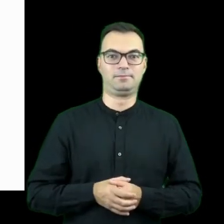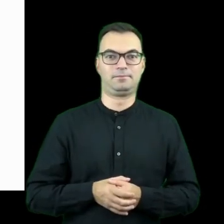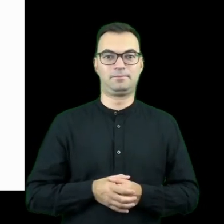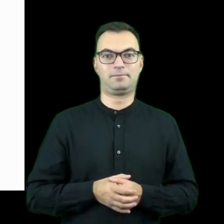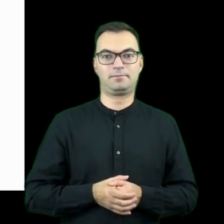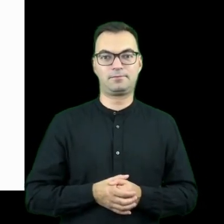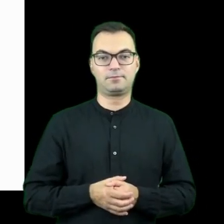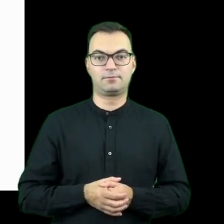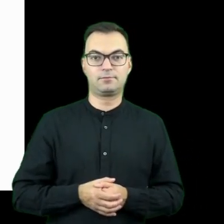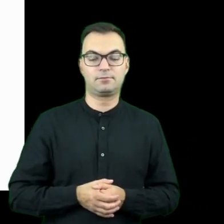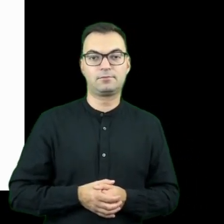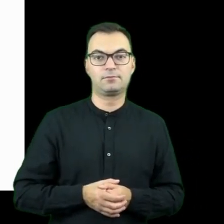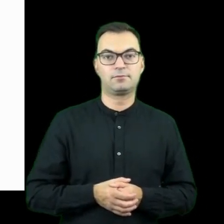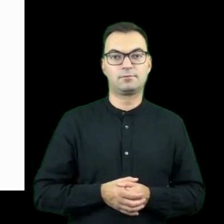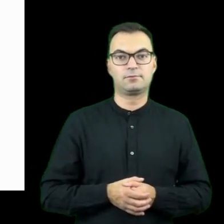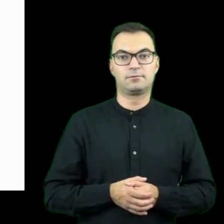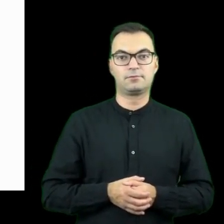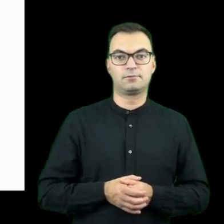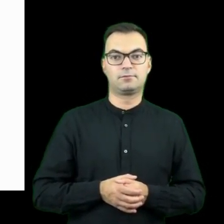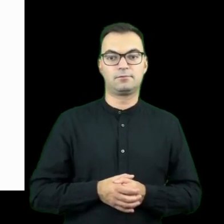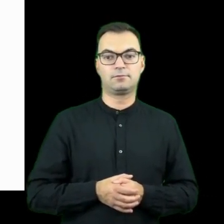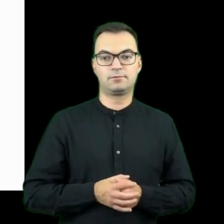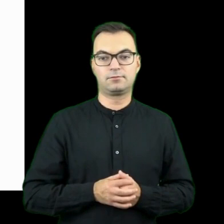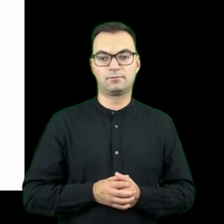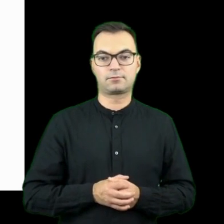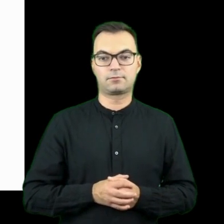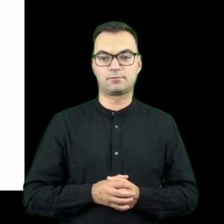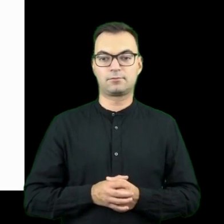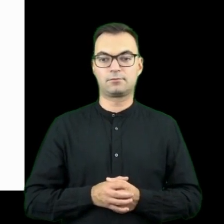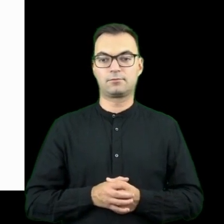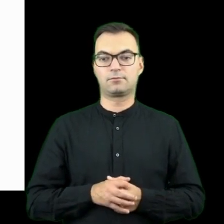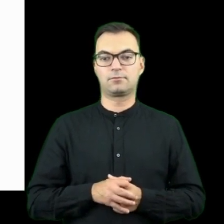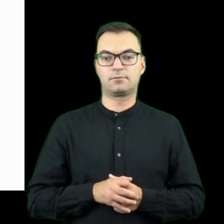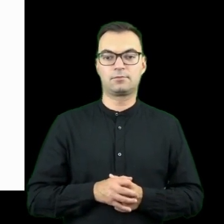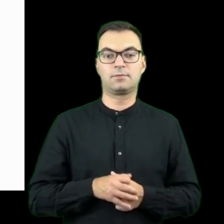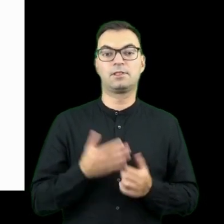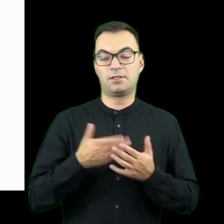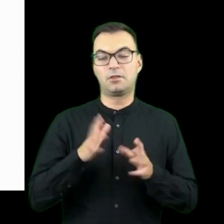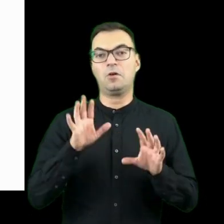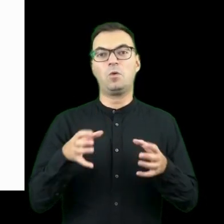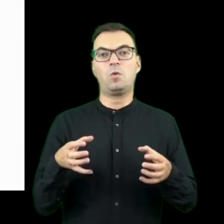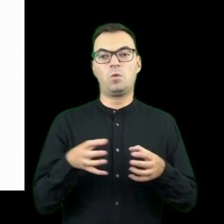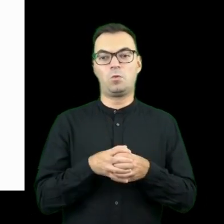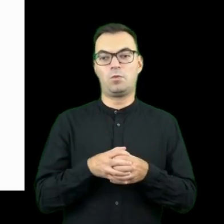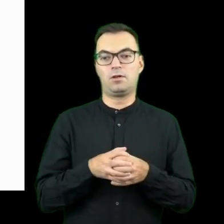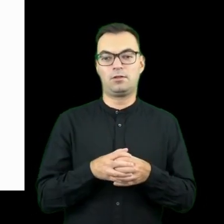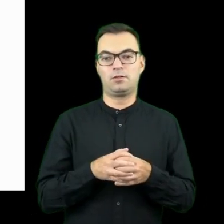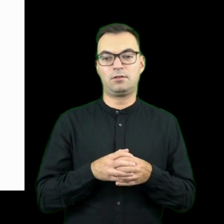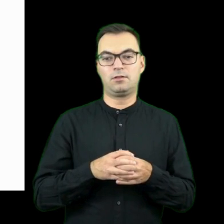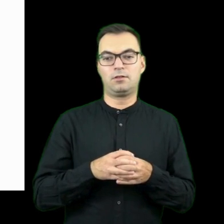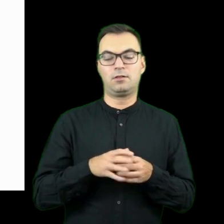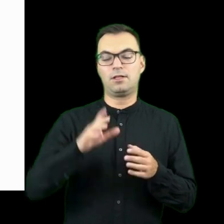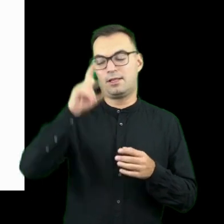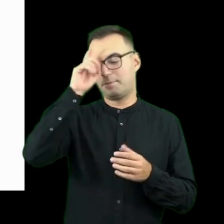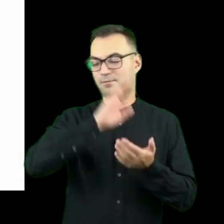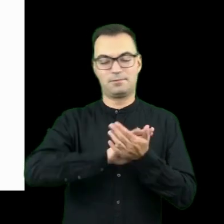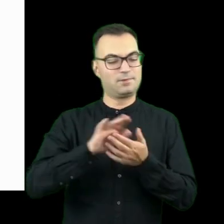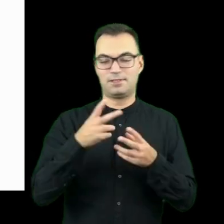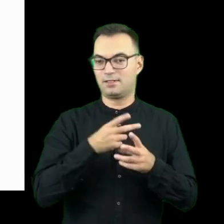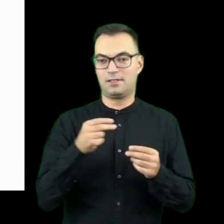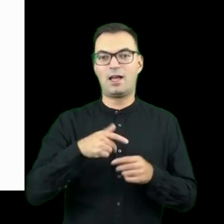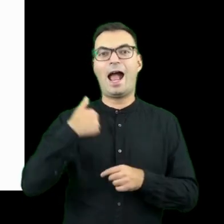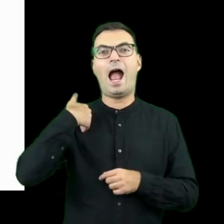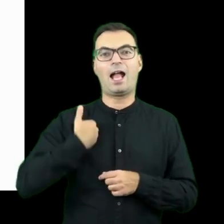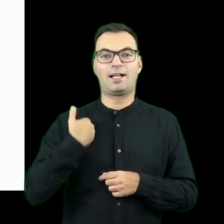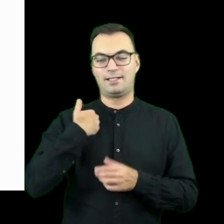spójną społeczność. Więc grupa przyjaciół, to nie jest przykład niemiecki, to